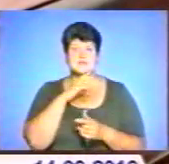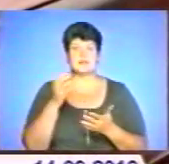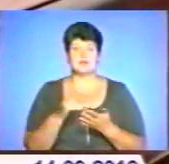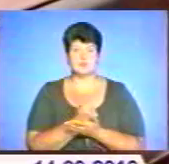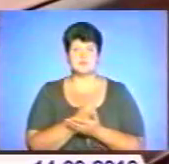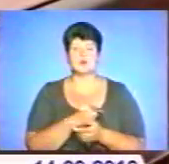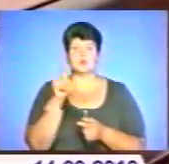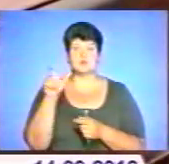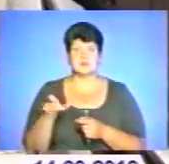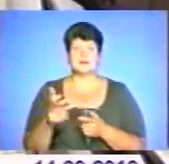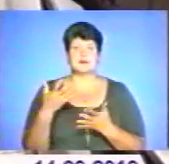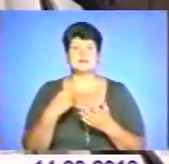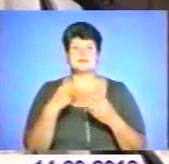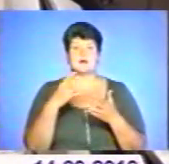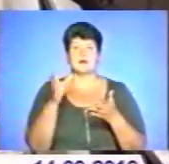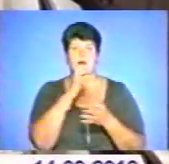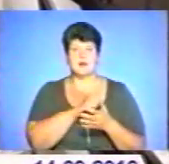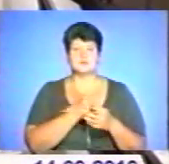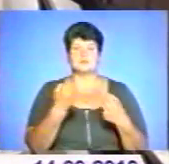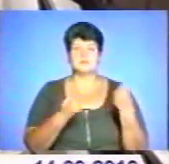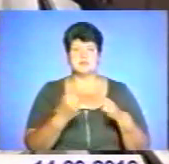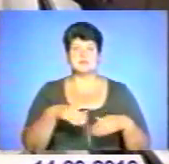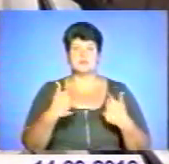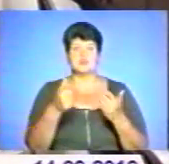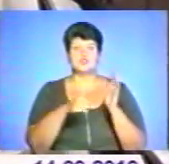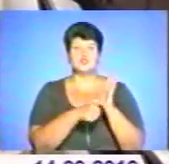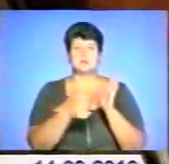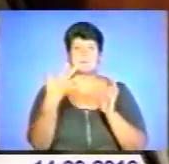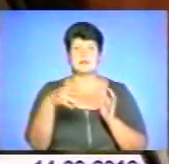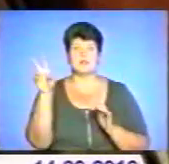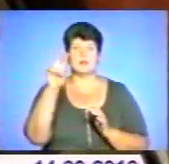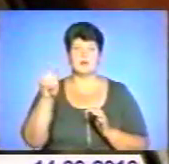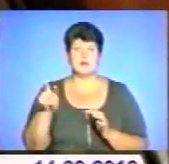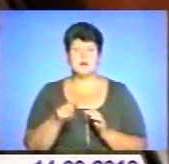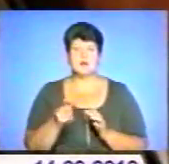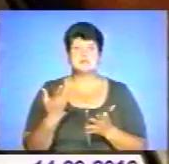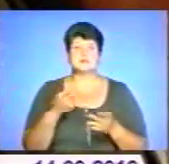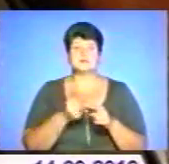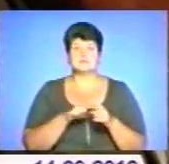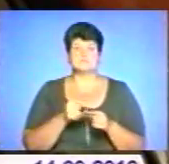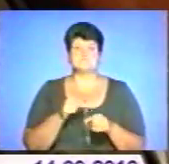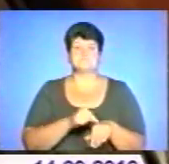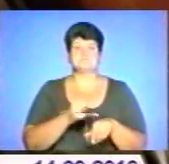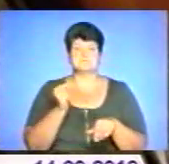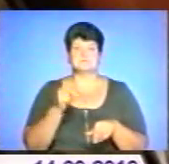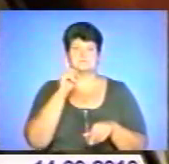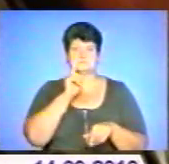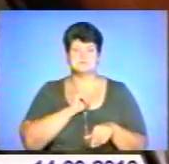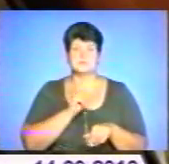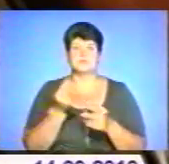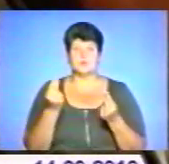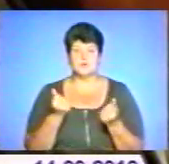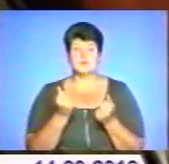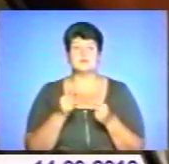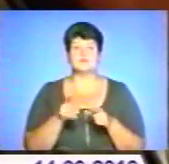покупець, який за крадену автівку запропонував 650 американських доларів. Відчувши смак життя на широку ногу, Тернополянин та Ланівчанин